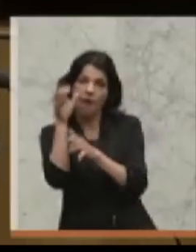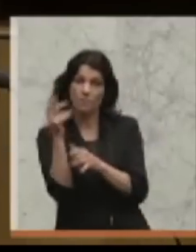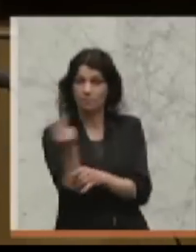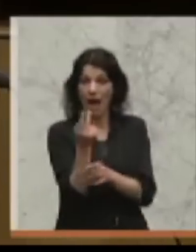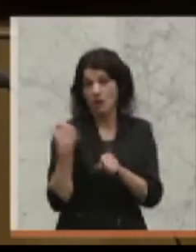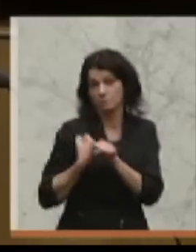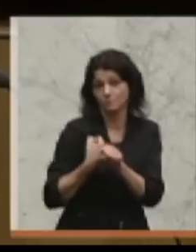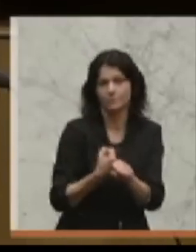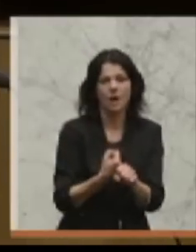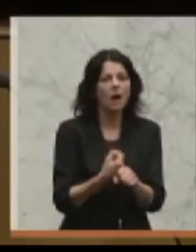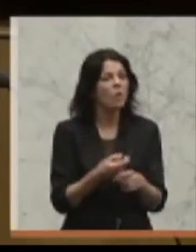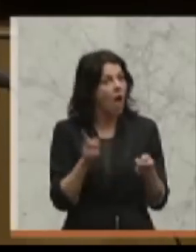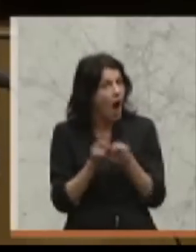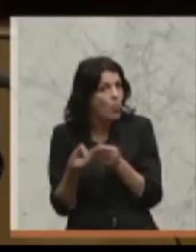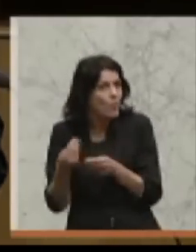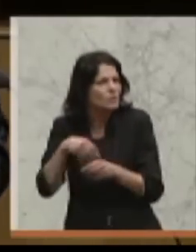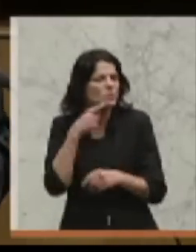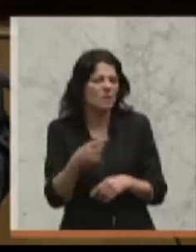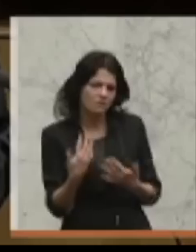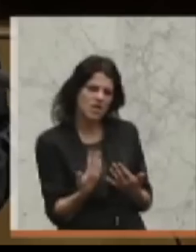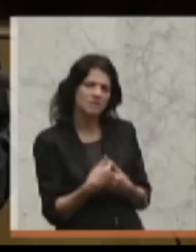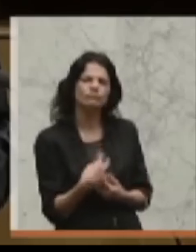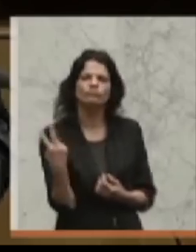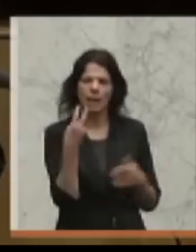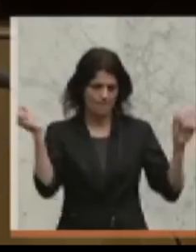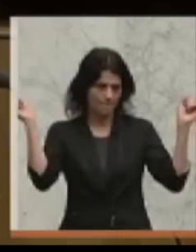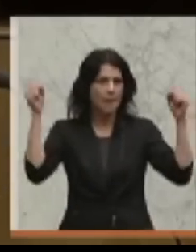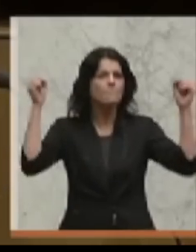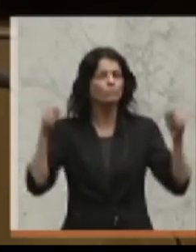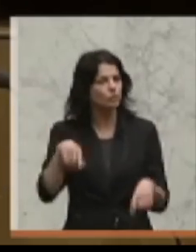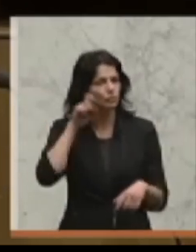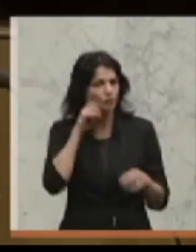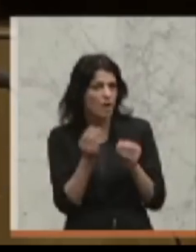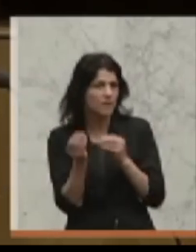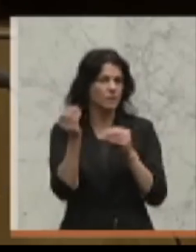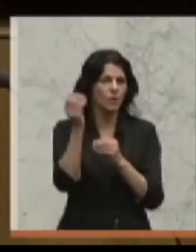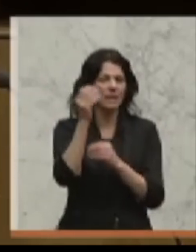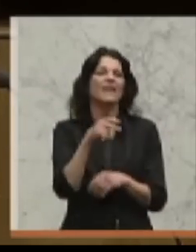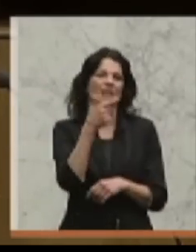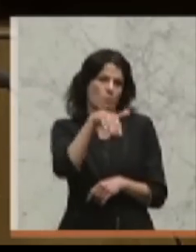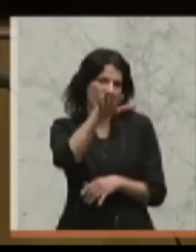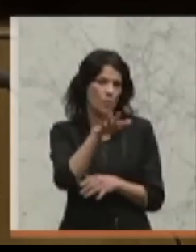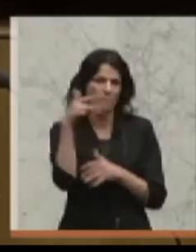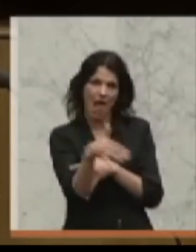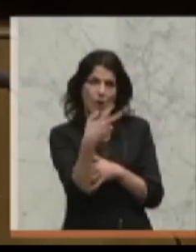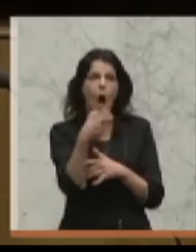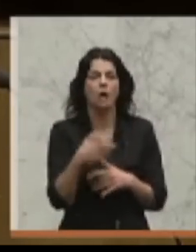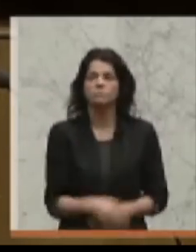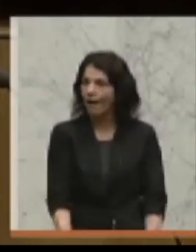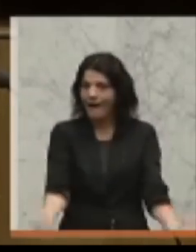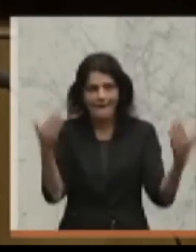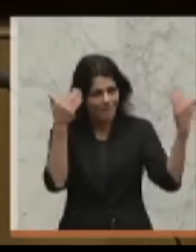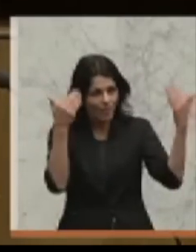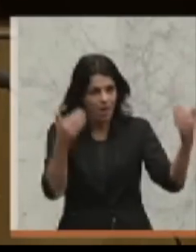bezeichnenderweise auch dazu gesagt hat, Sie waren sich einig bei den Steuererhöhungen von 3,5 Milliarden Euro. Na, gratuliere.